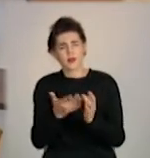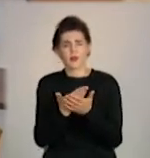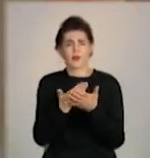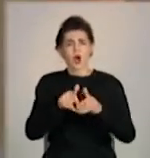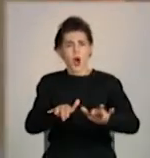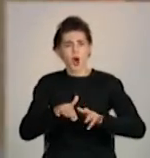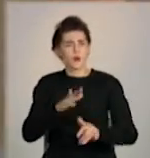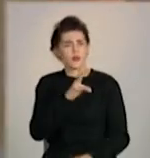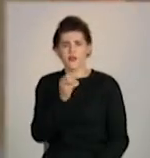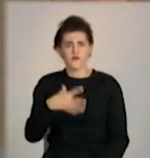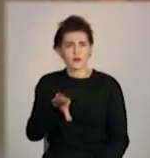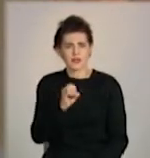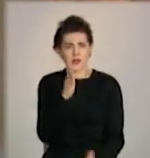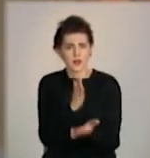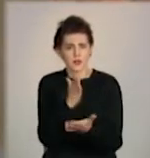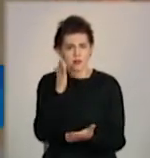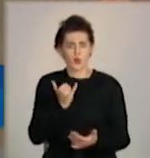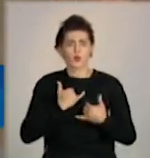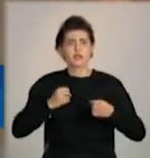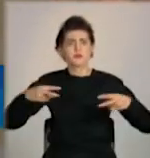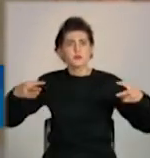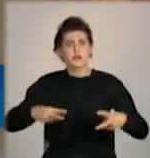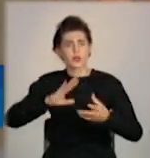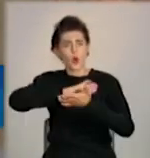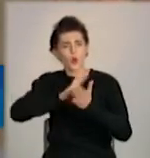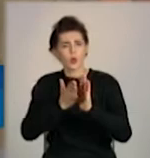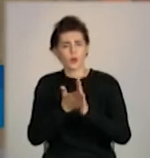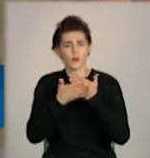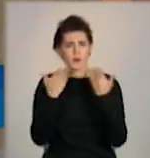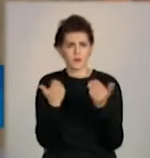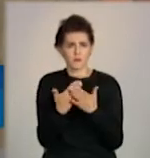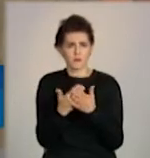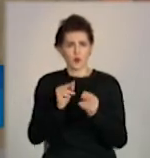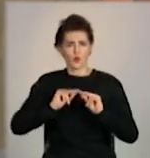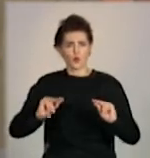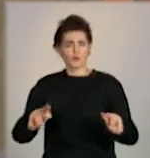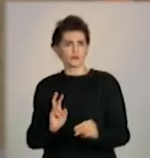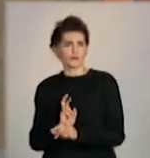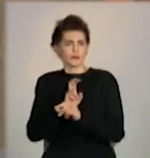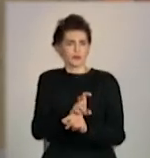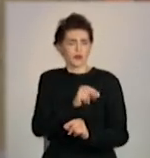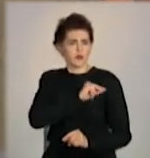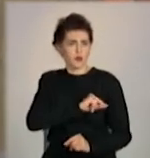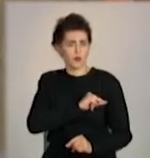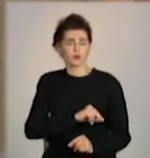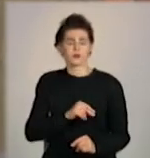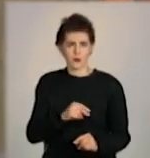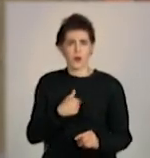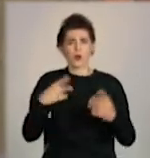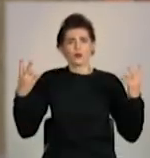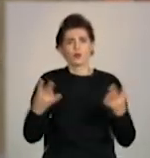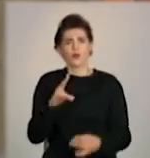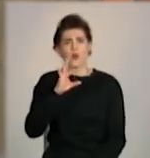мріє. У нас не створені умови для того, щоб вчитель прийшов на роботу, вийшов в онлайн